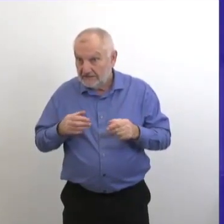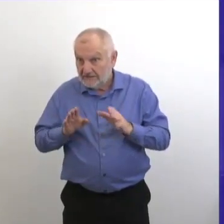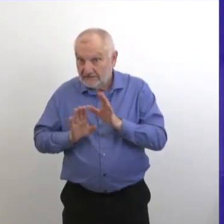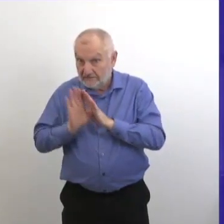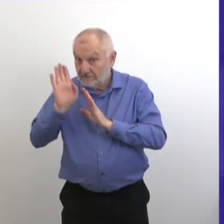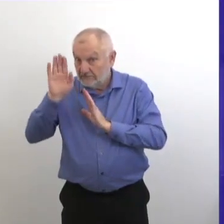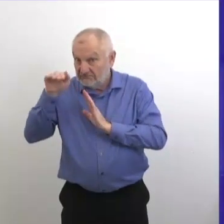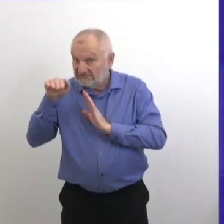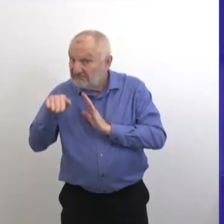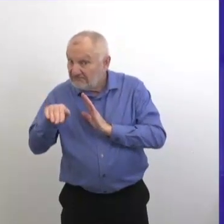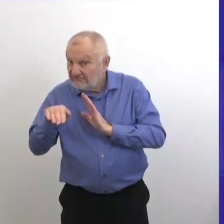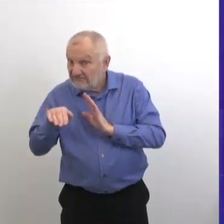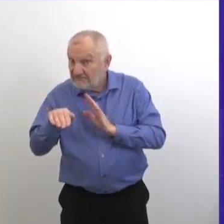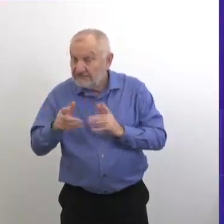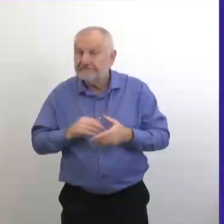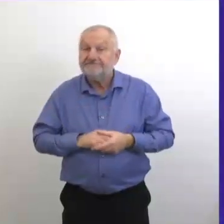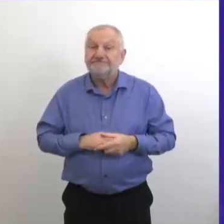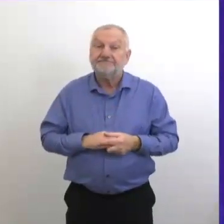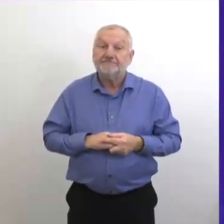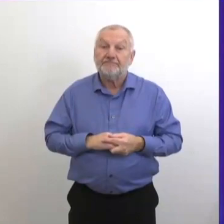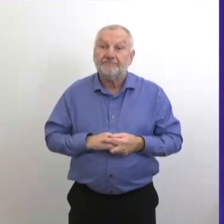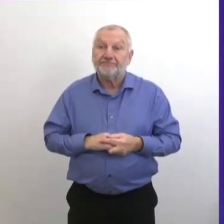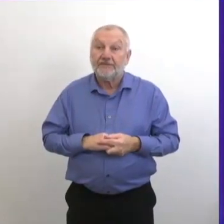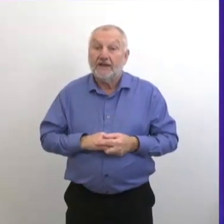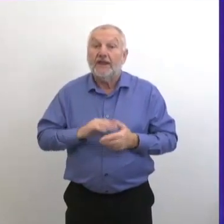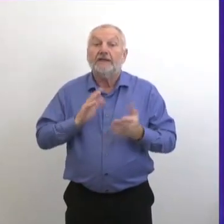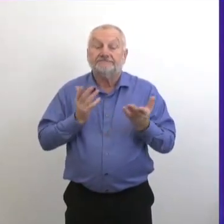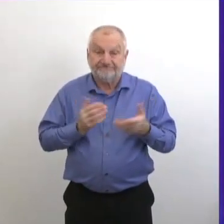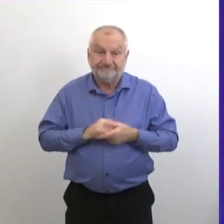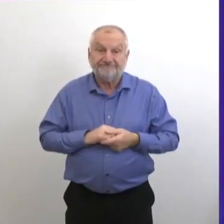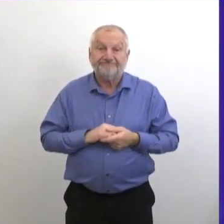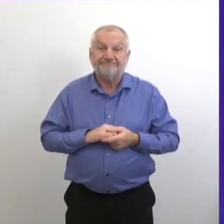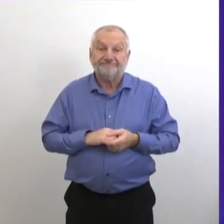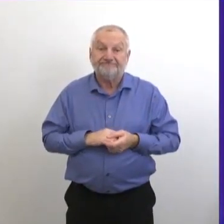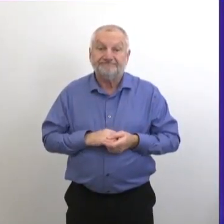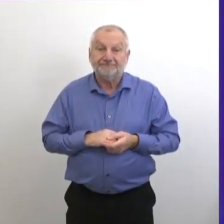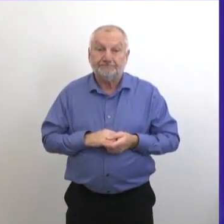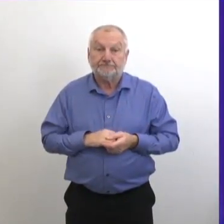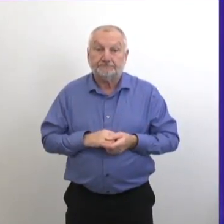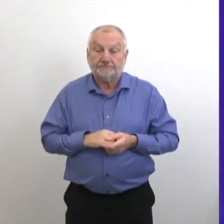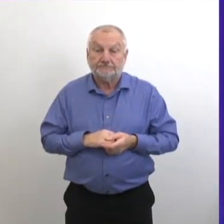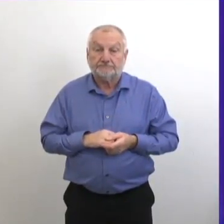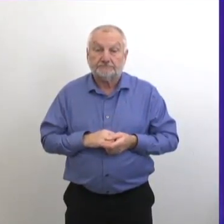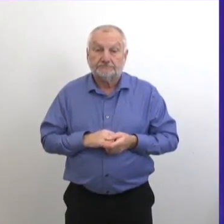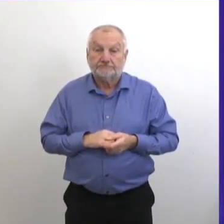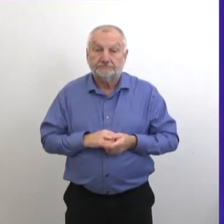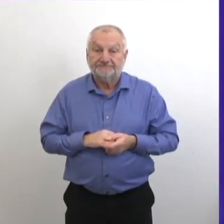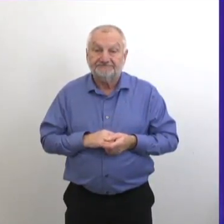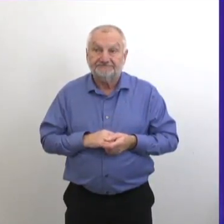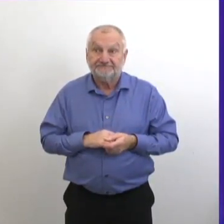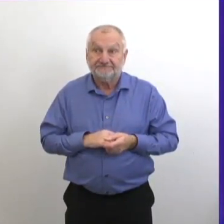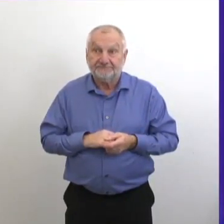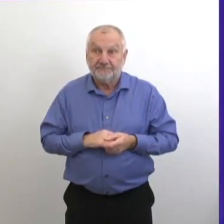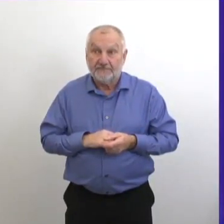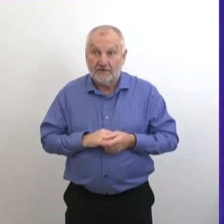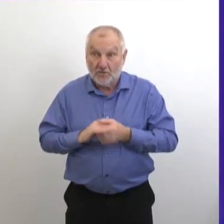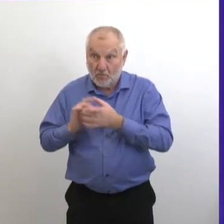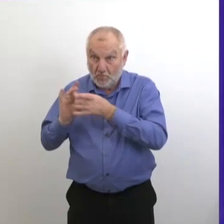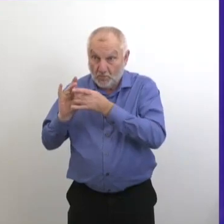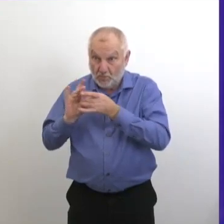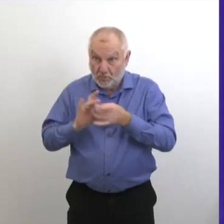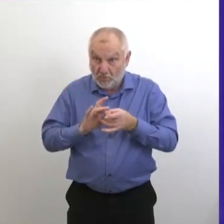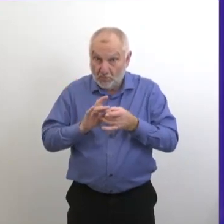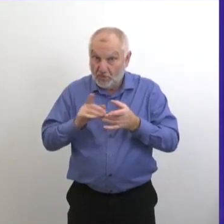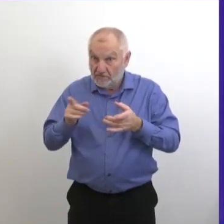de faire baisser le nombre de cas? Alors, certainement, le moment où ça s'est passé, bon, oui, c'était au même moment que ça s'est